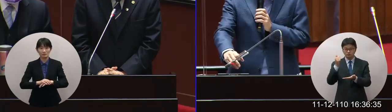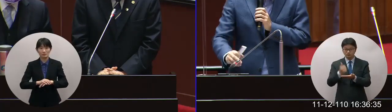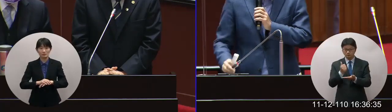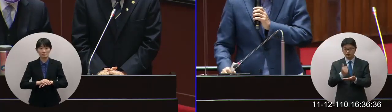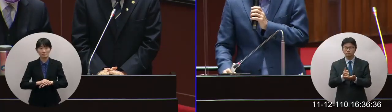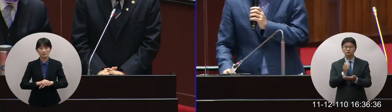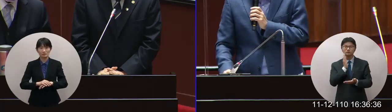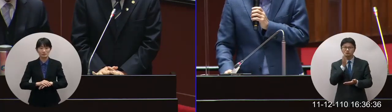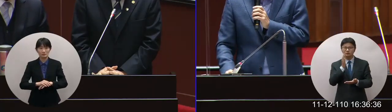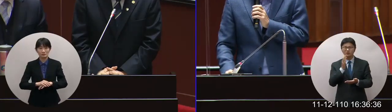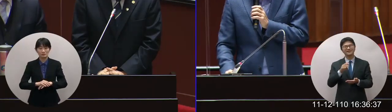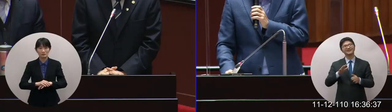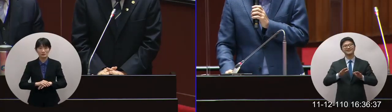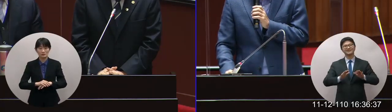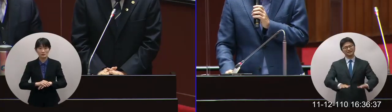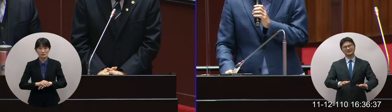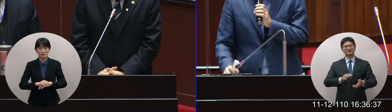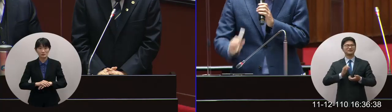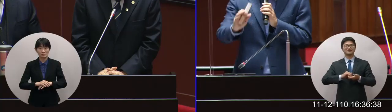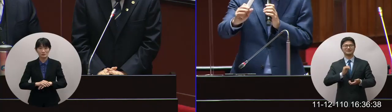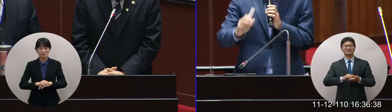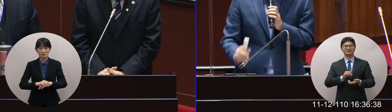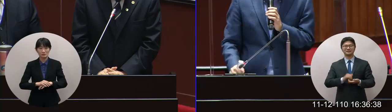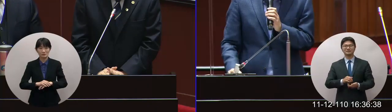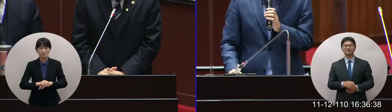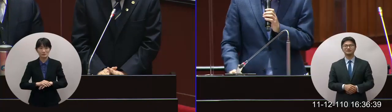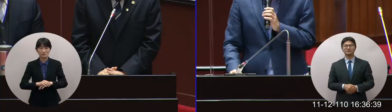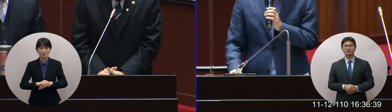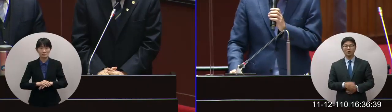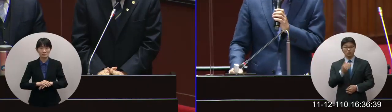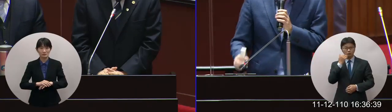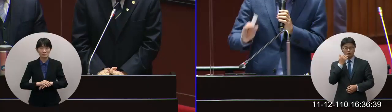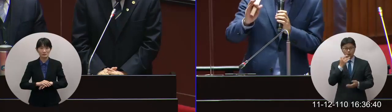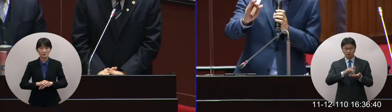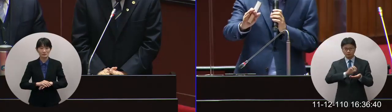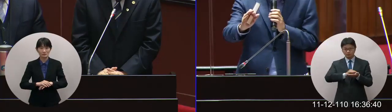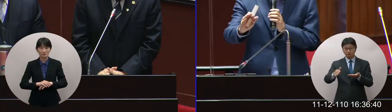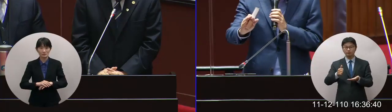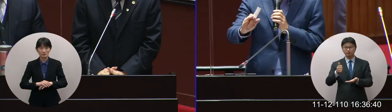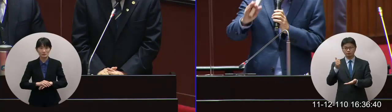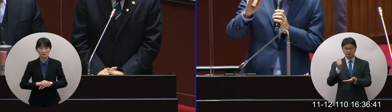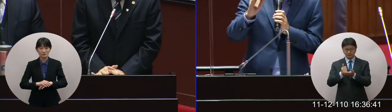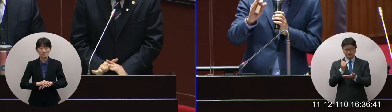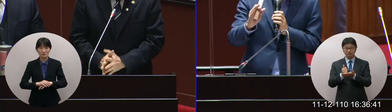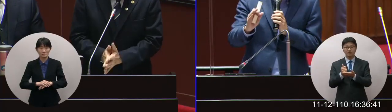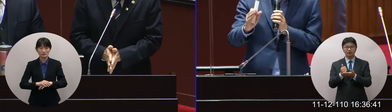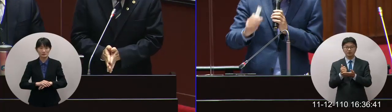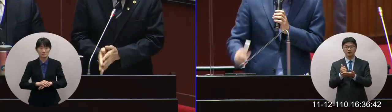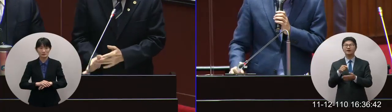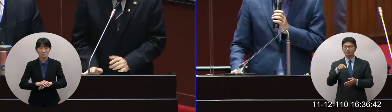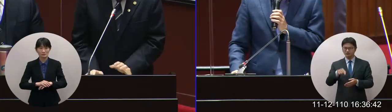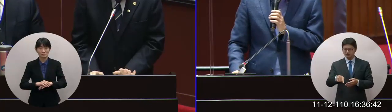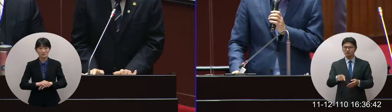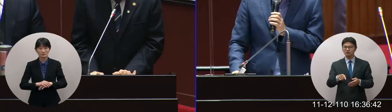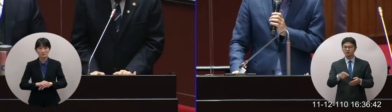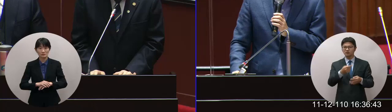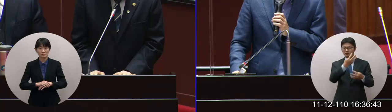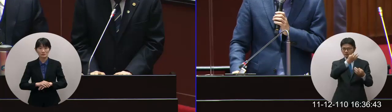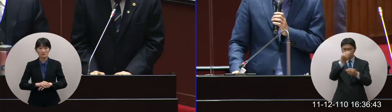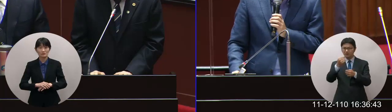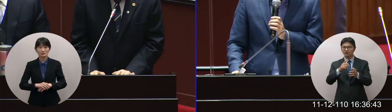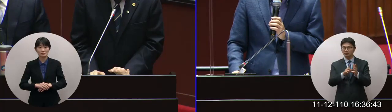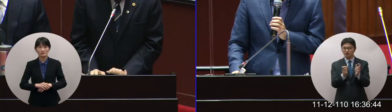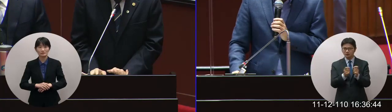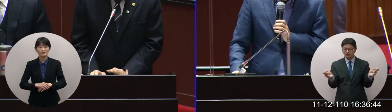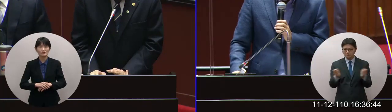剩開請不確定性還蠻高的如果發包順利你們目前要多少的時間可以